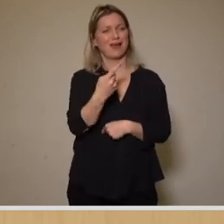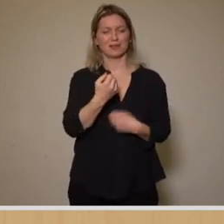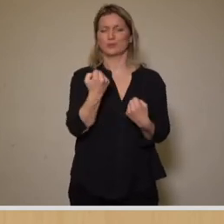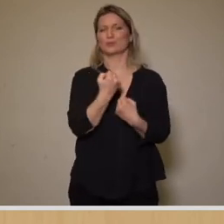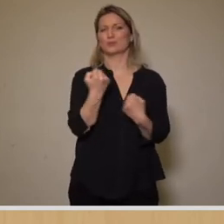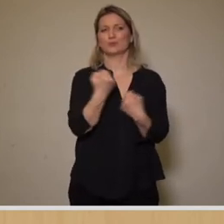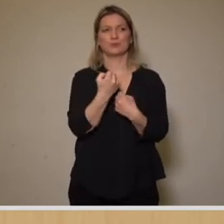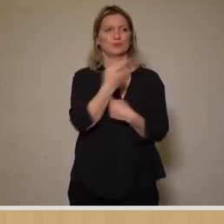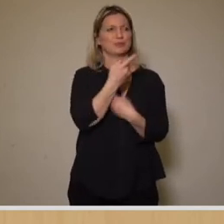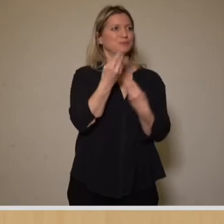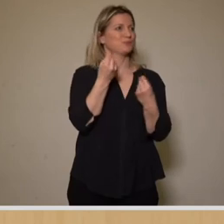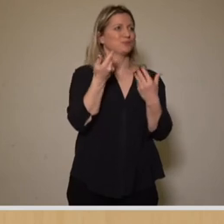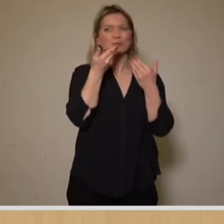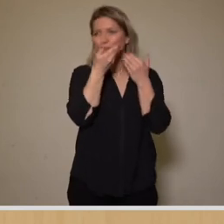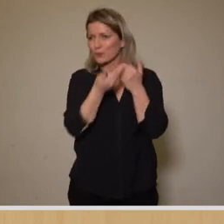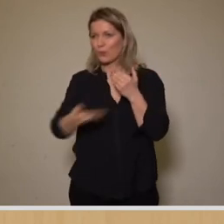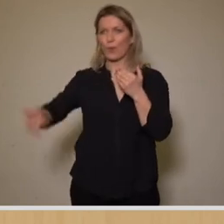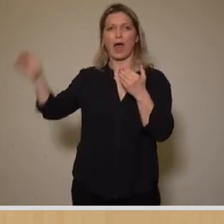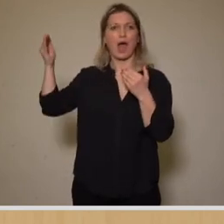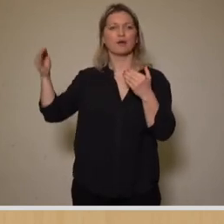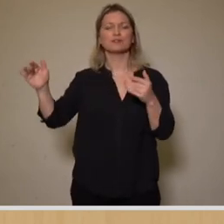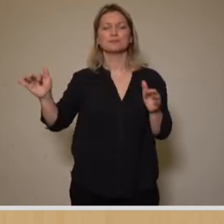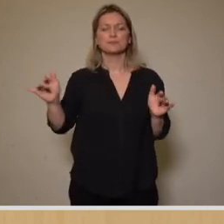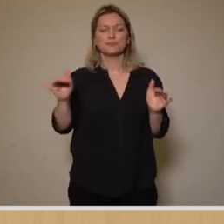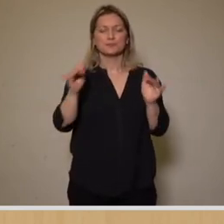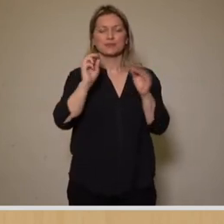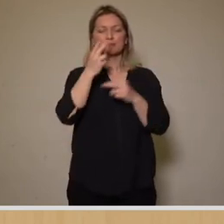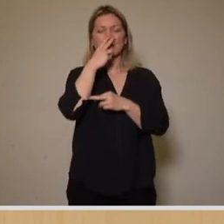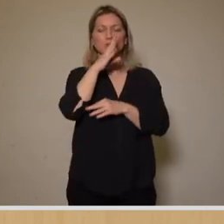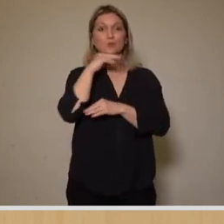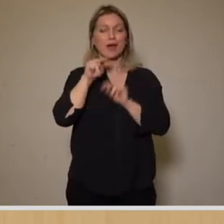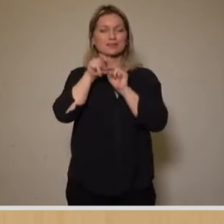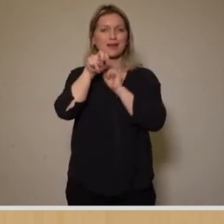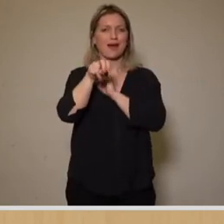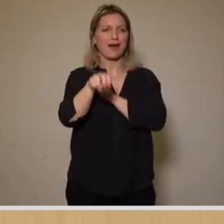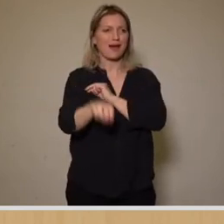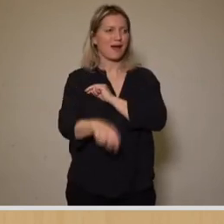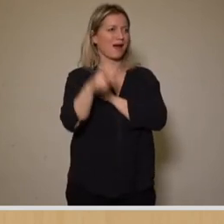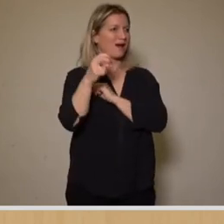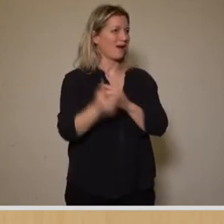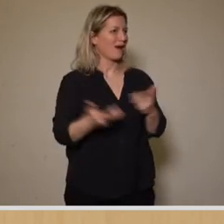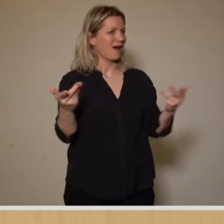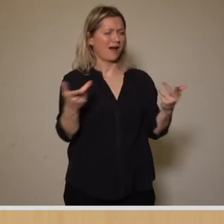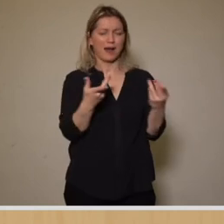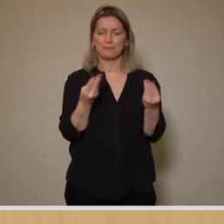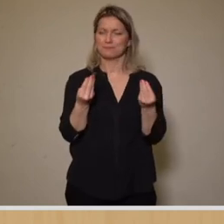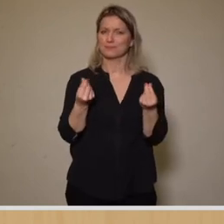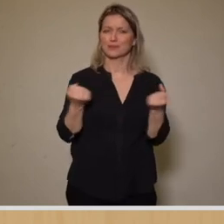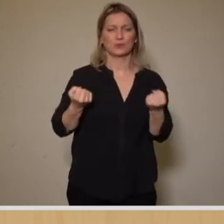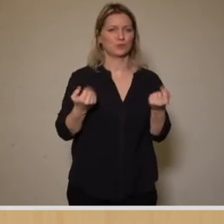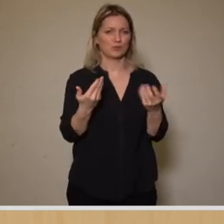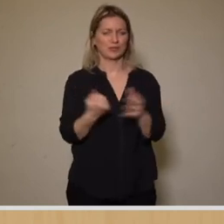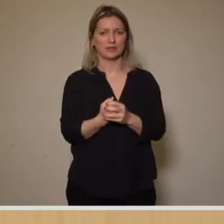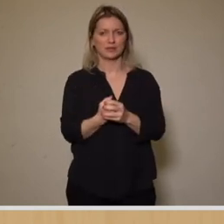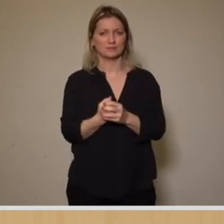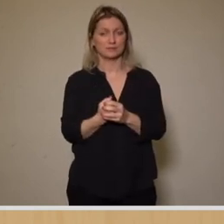als die Tür aufging, was für ein Geruch in der Nase war, als sie das Wasser bestiegen haben. Ein unglaubliches Gefühl. Als ich